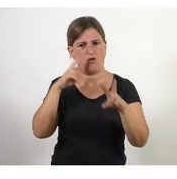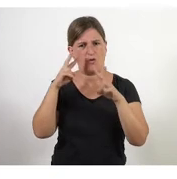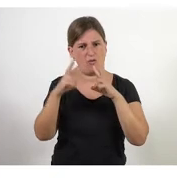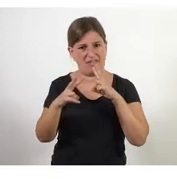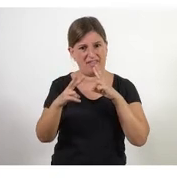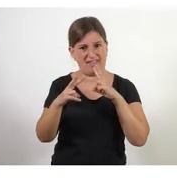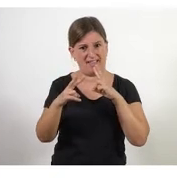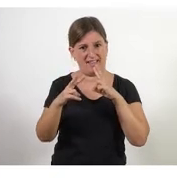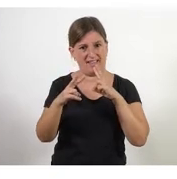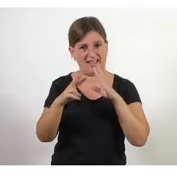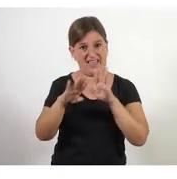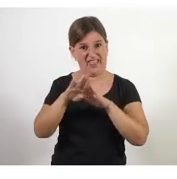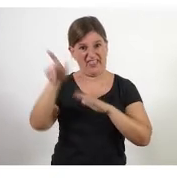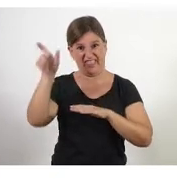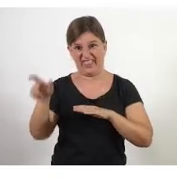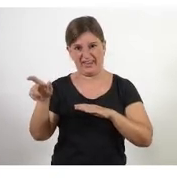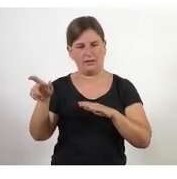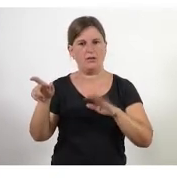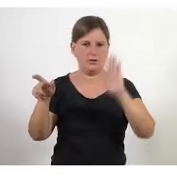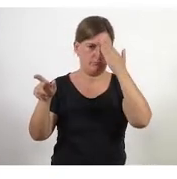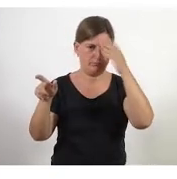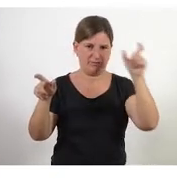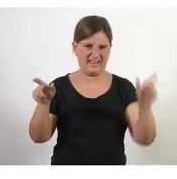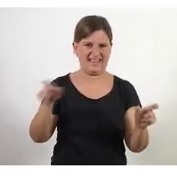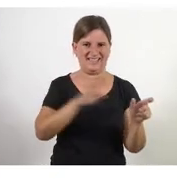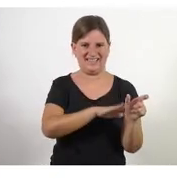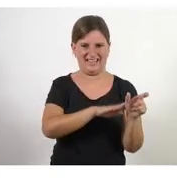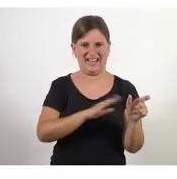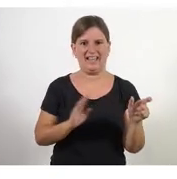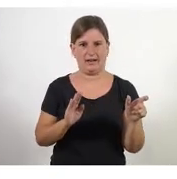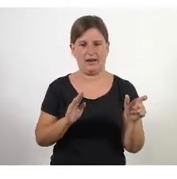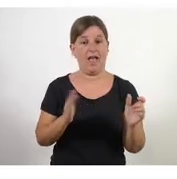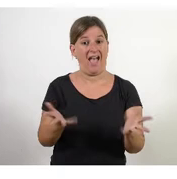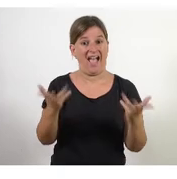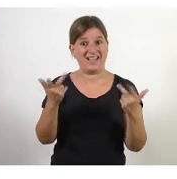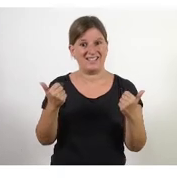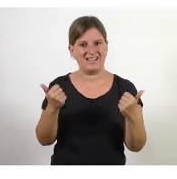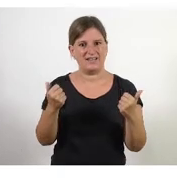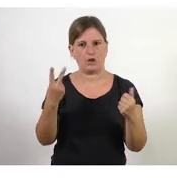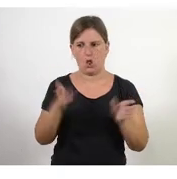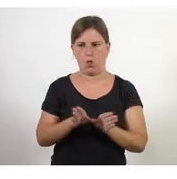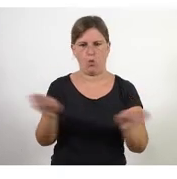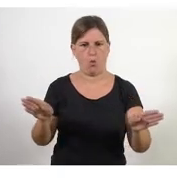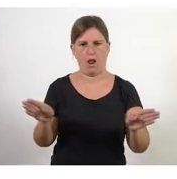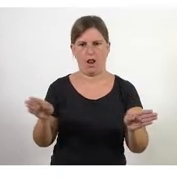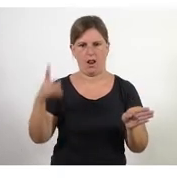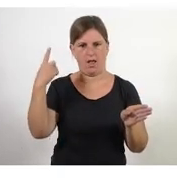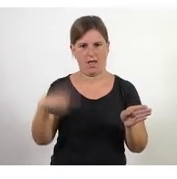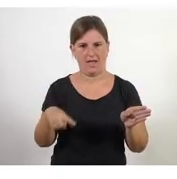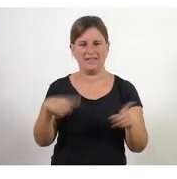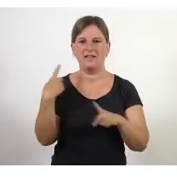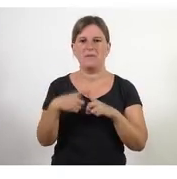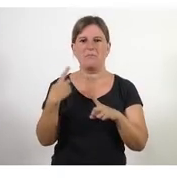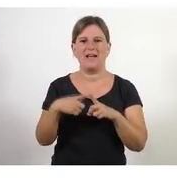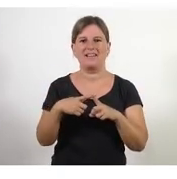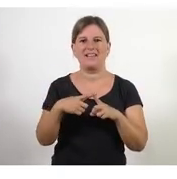la dreta valorem més els de l'esquerra o el món de l'agilitat és un món dual molt maco perquè no vol